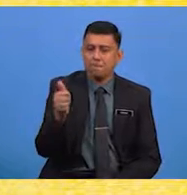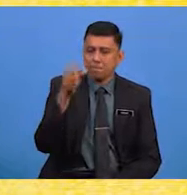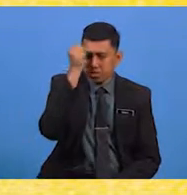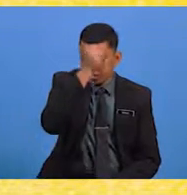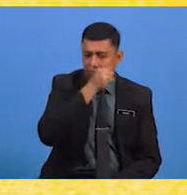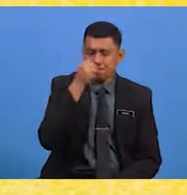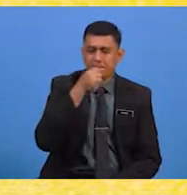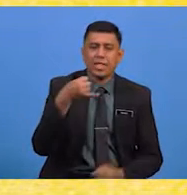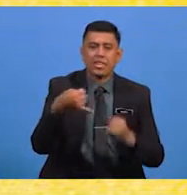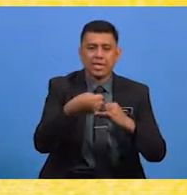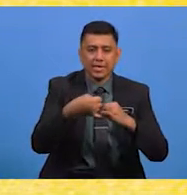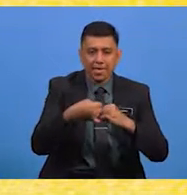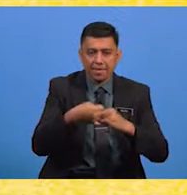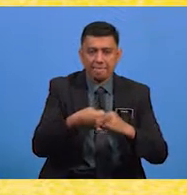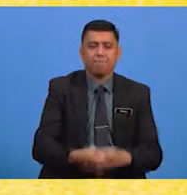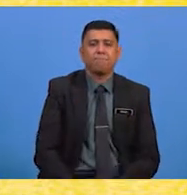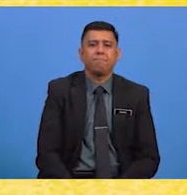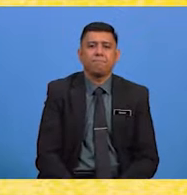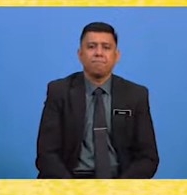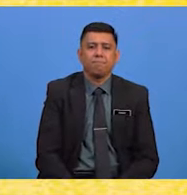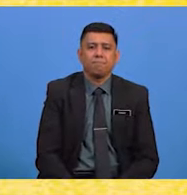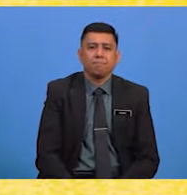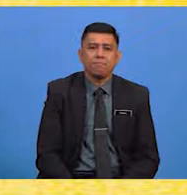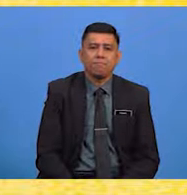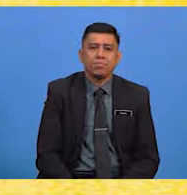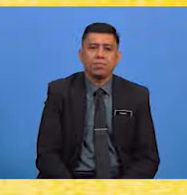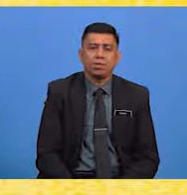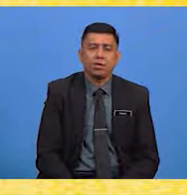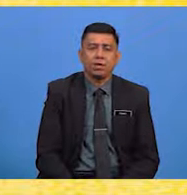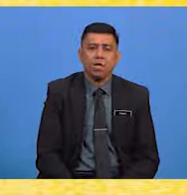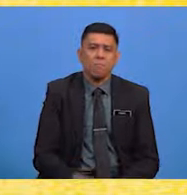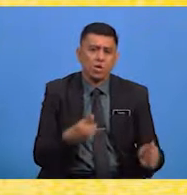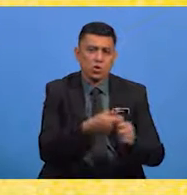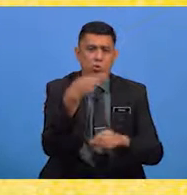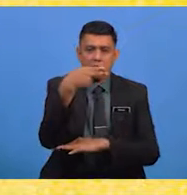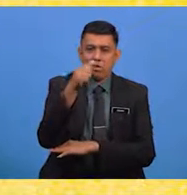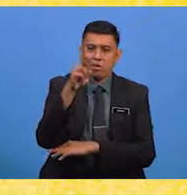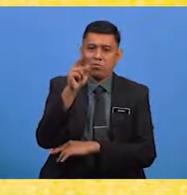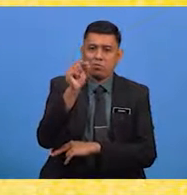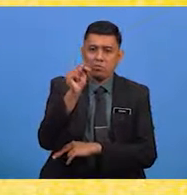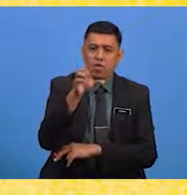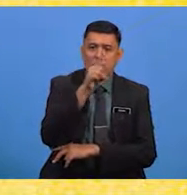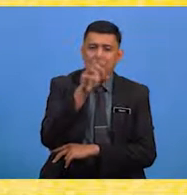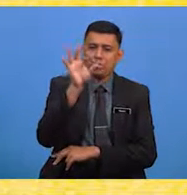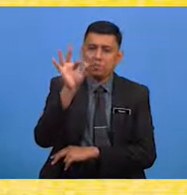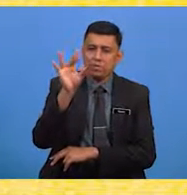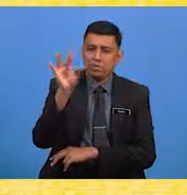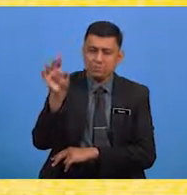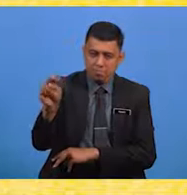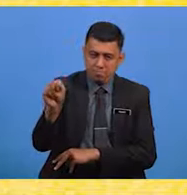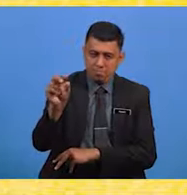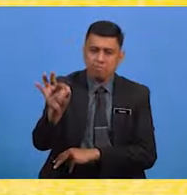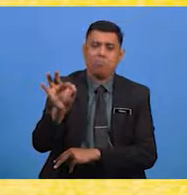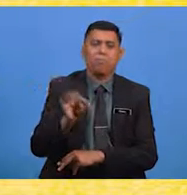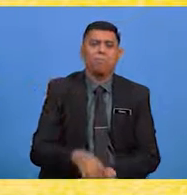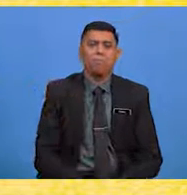bersifat terikat Menurut Harun Matpiah 1989 Tema dan isi